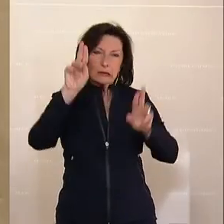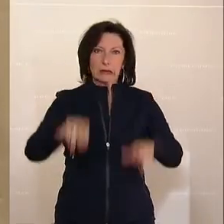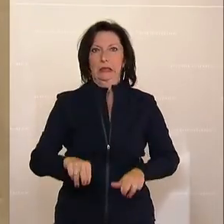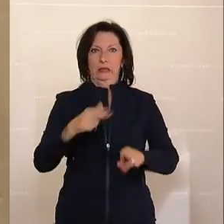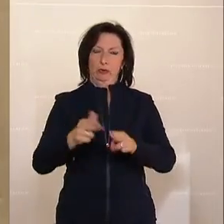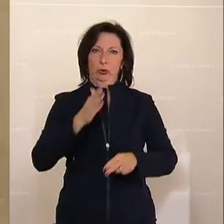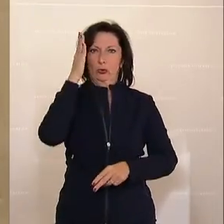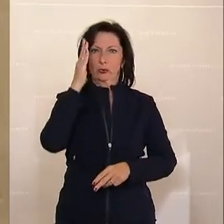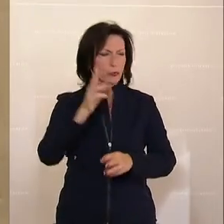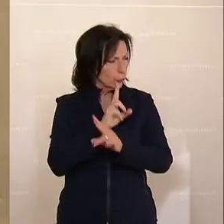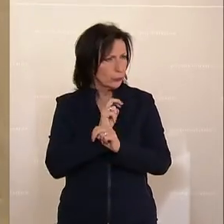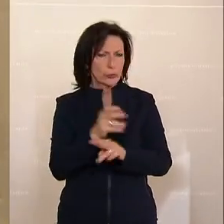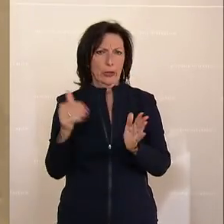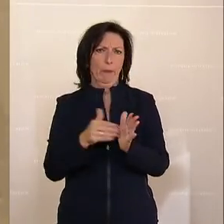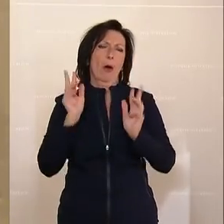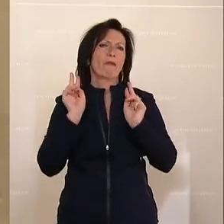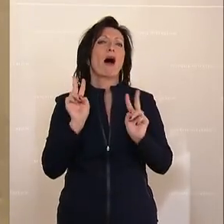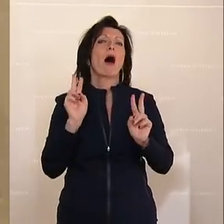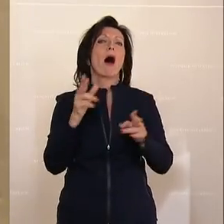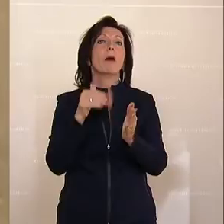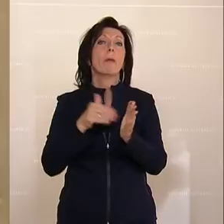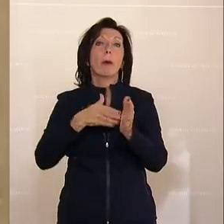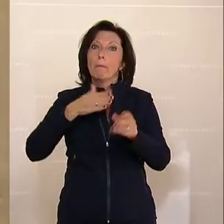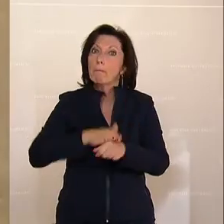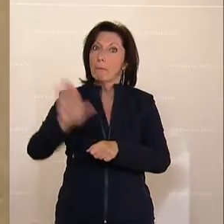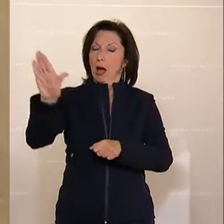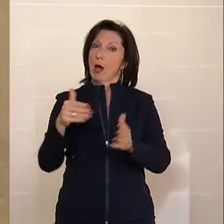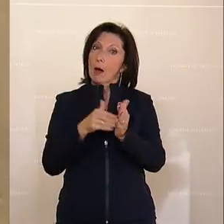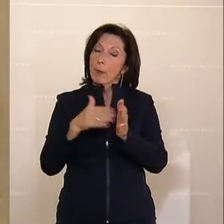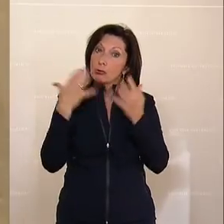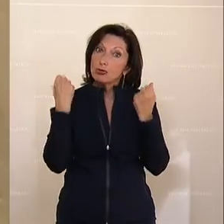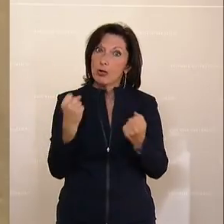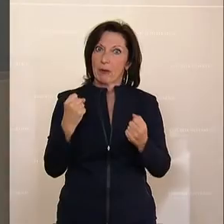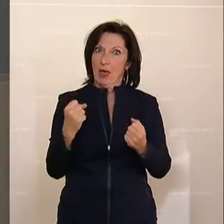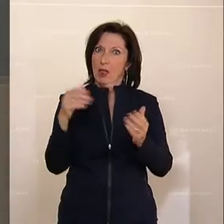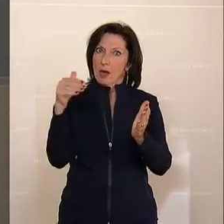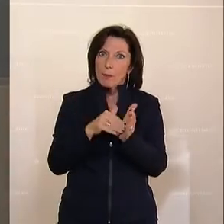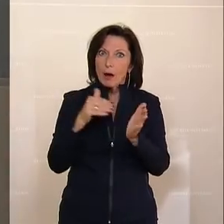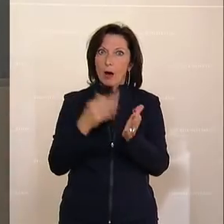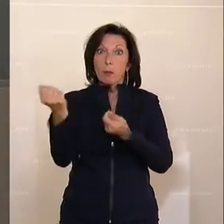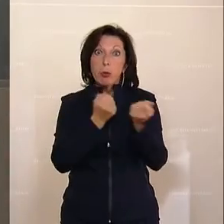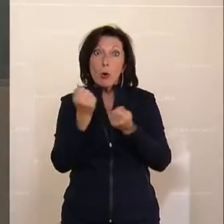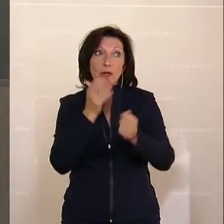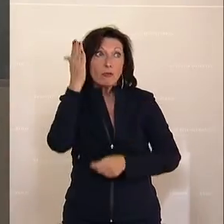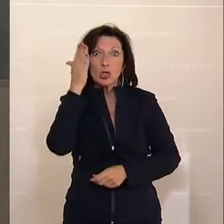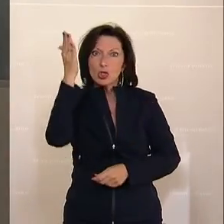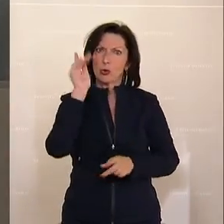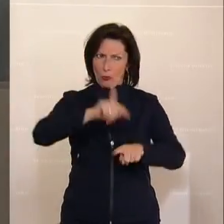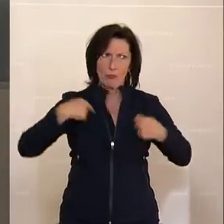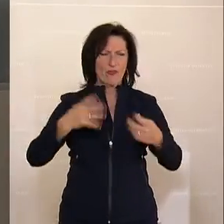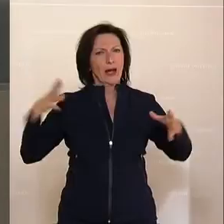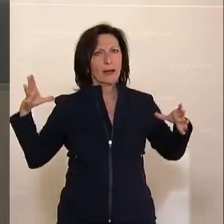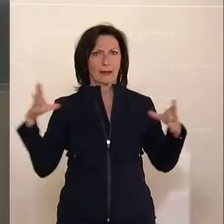Zukunft. Denn Österreich braucht in Wirklichkeit Aufschwung, Stabilität und nachhaltige Politik. Und das machen wir gemeinsam.